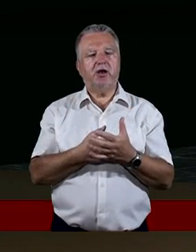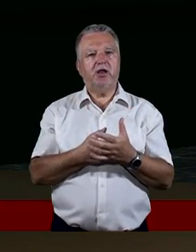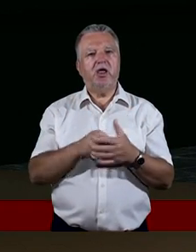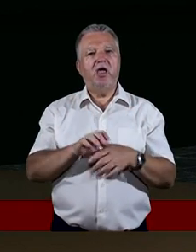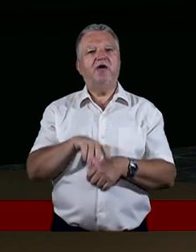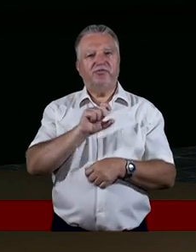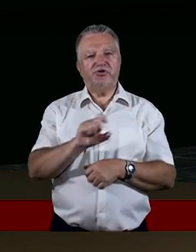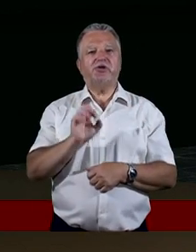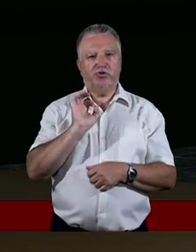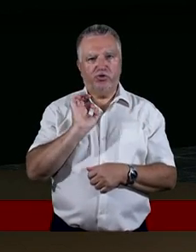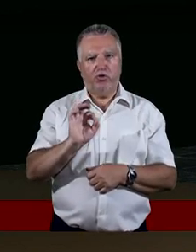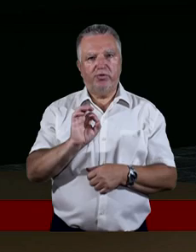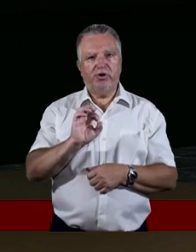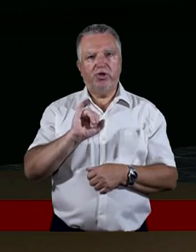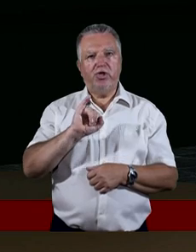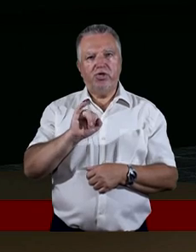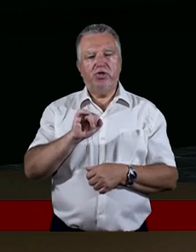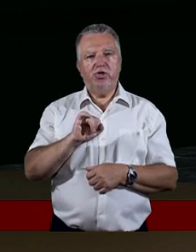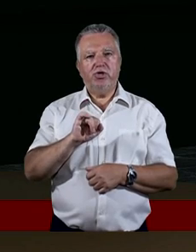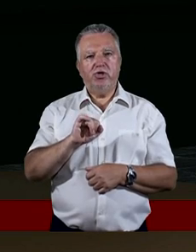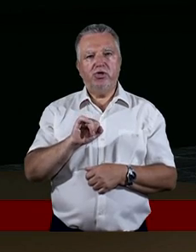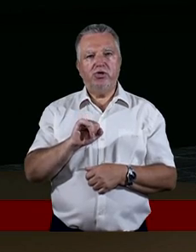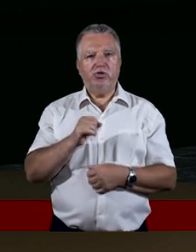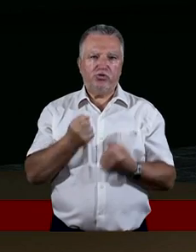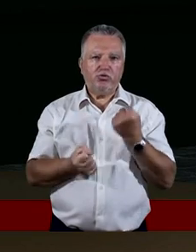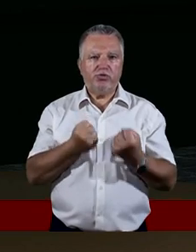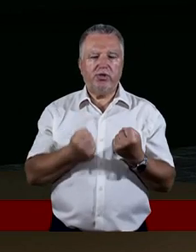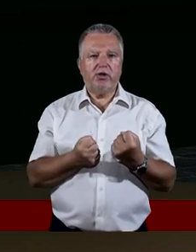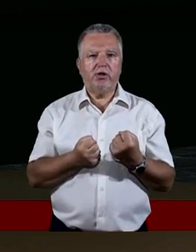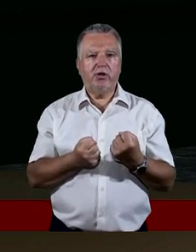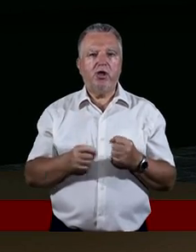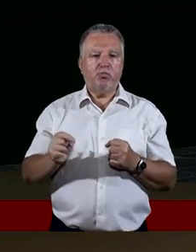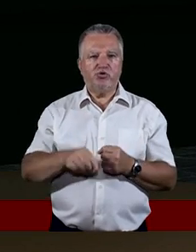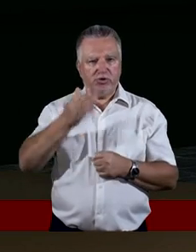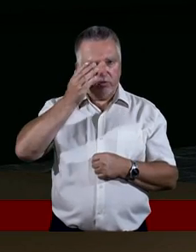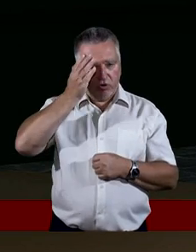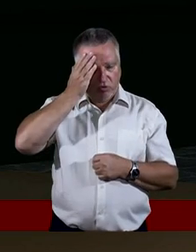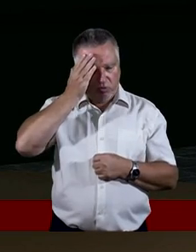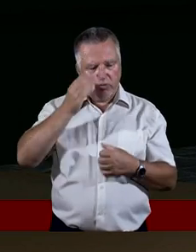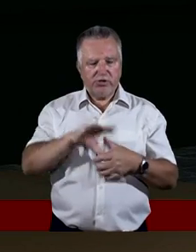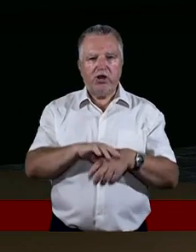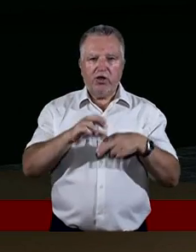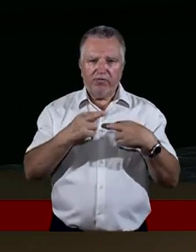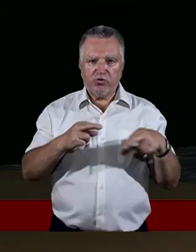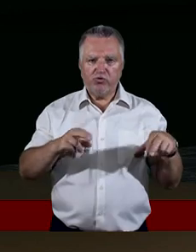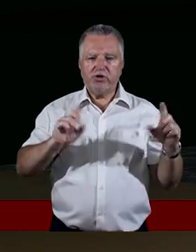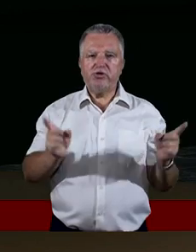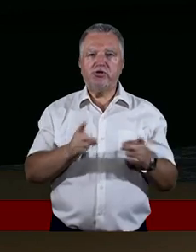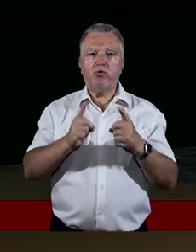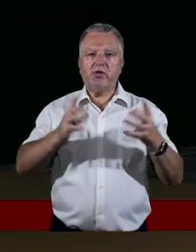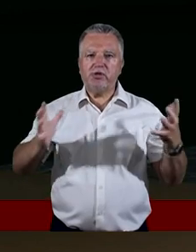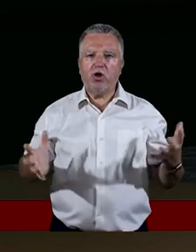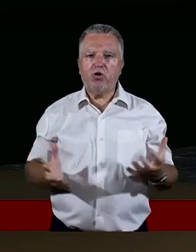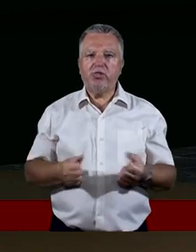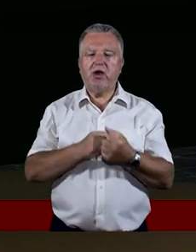dogodny i niedogodny. Czyli jak gdyby musimy umieć też w różnych sytuacjach życiowych odnaleźć się